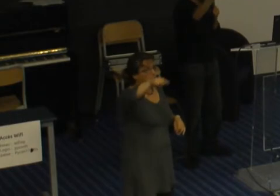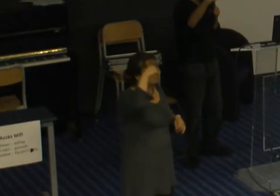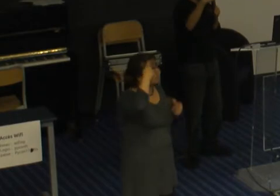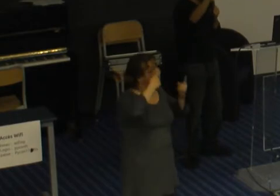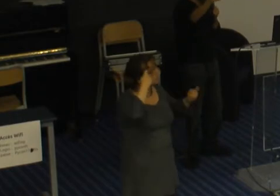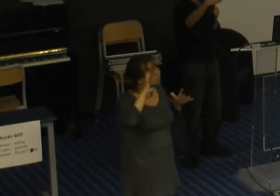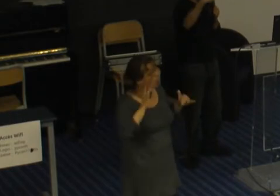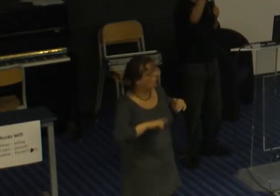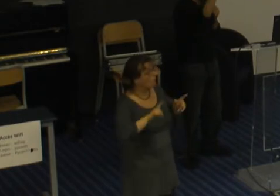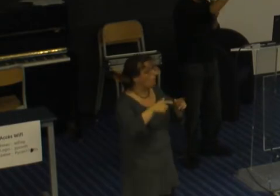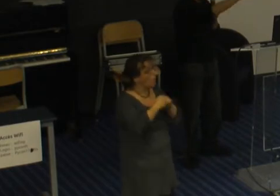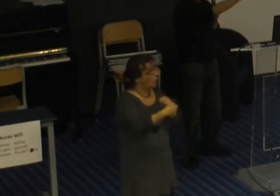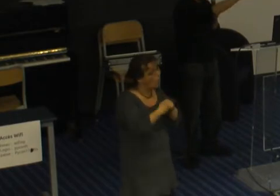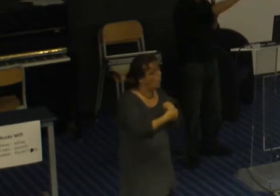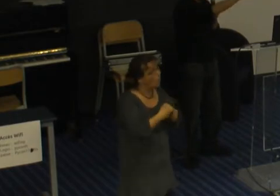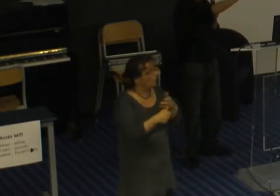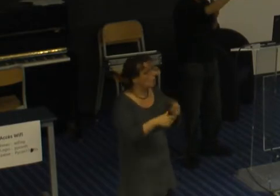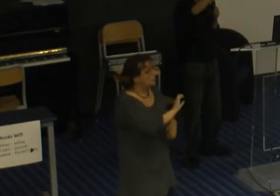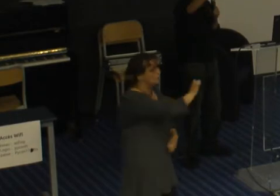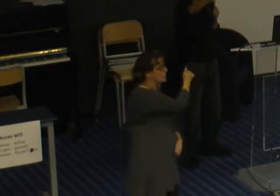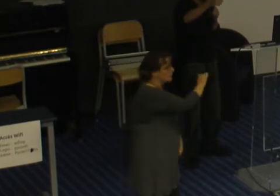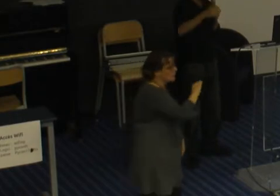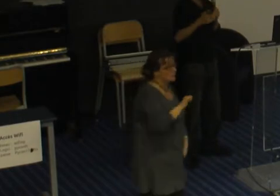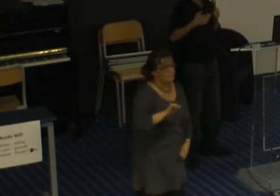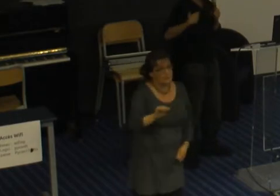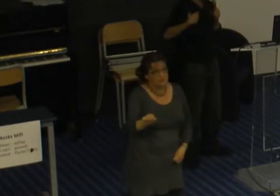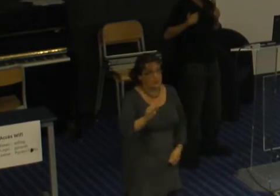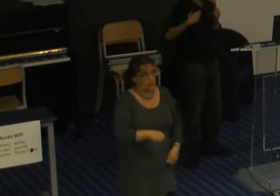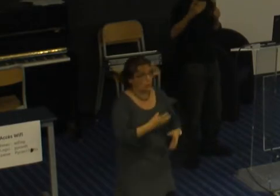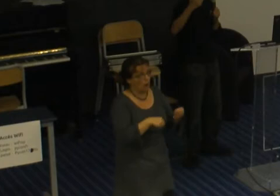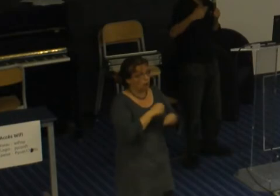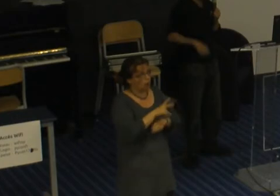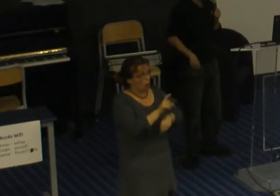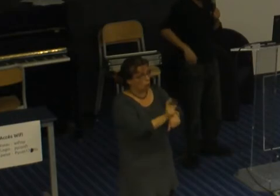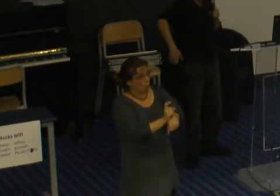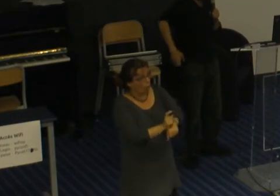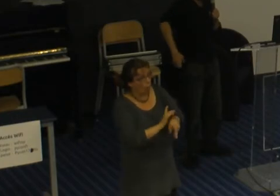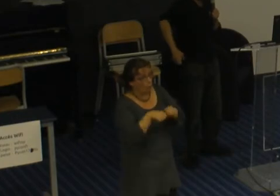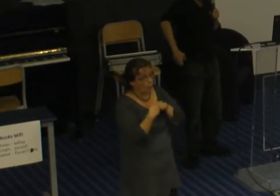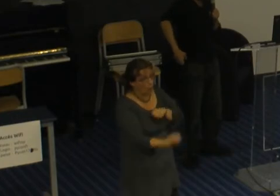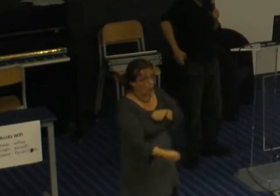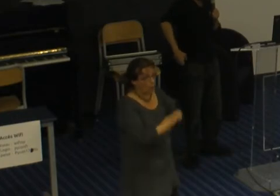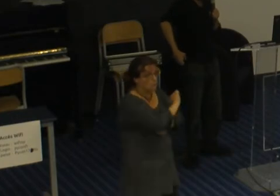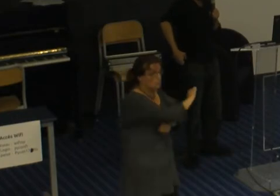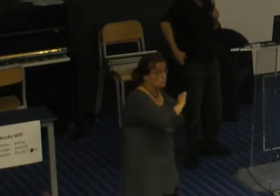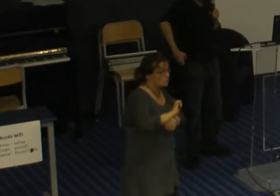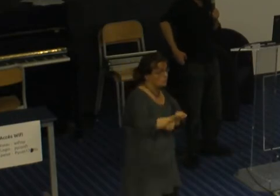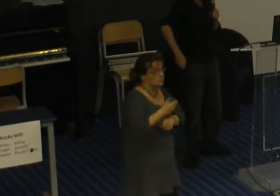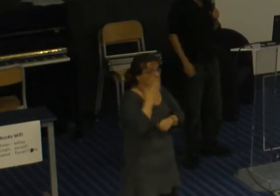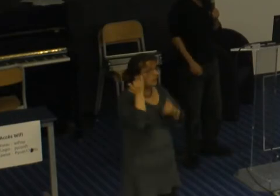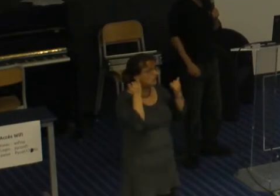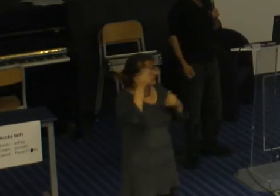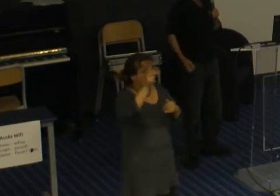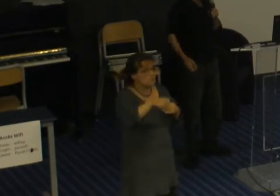il faudra un laps de temps plus long entre valider le badge et ouvrir la porte parce que si on n qu'un bras ou si tout simplement on a des béquilles